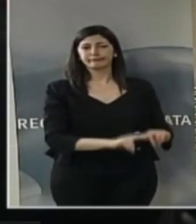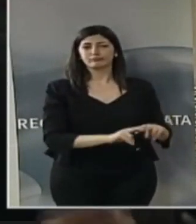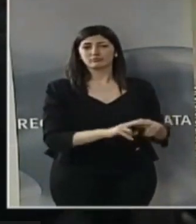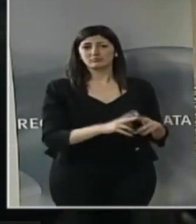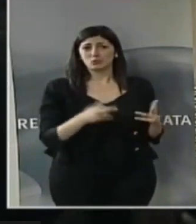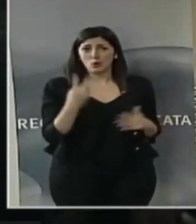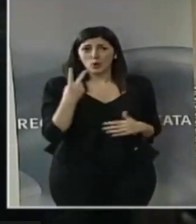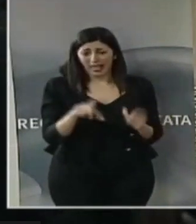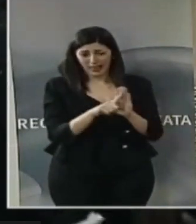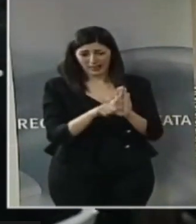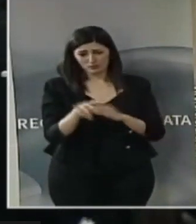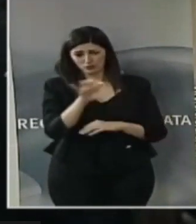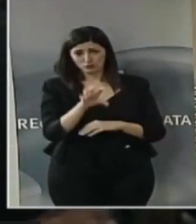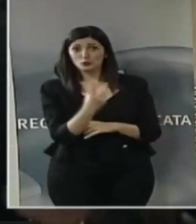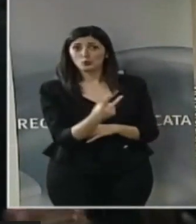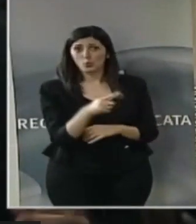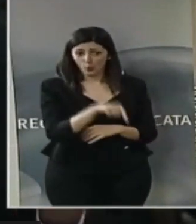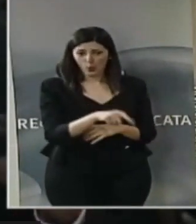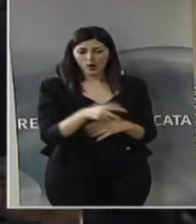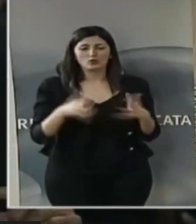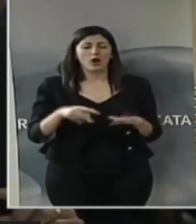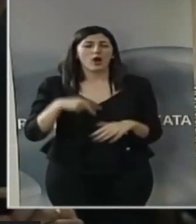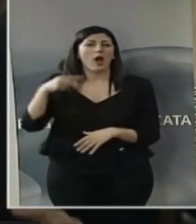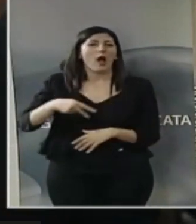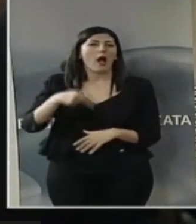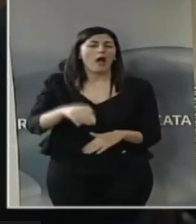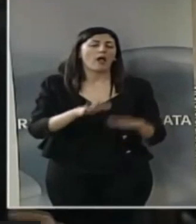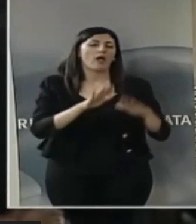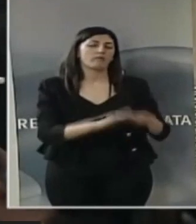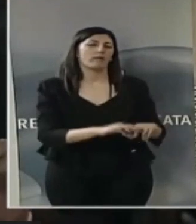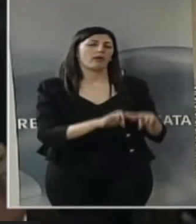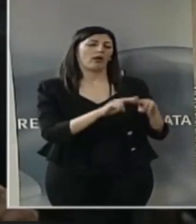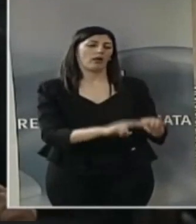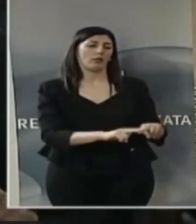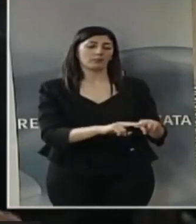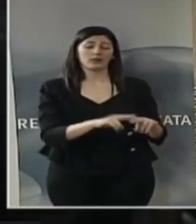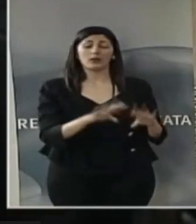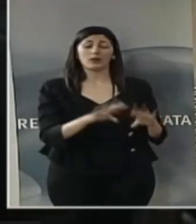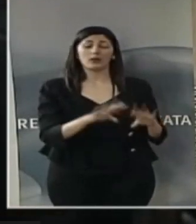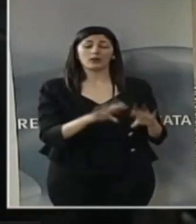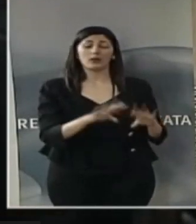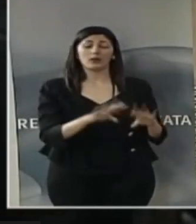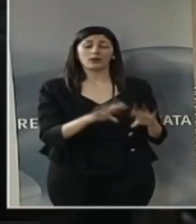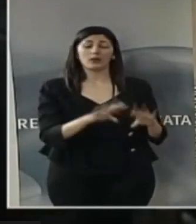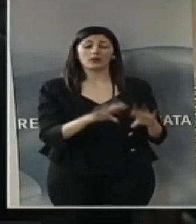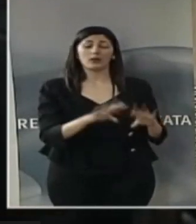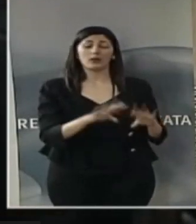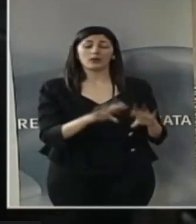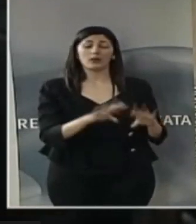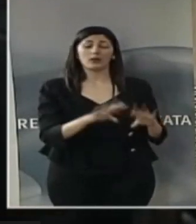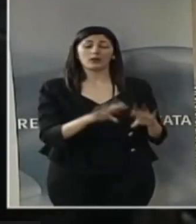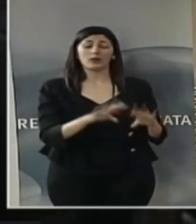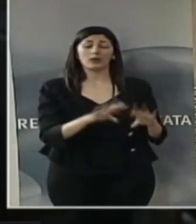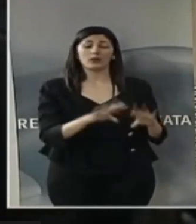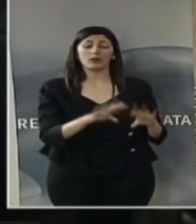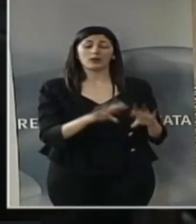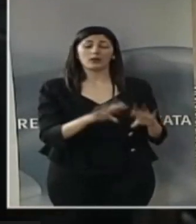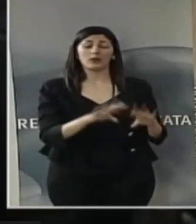regionali, che stanno lì ferme da anni e che hanno protagonista esattamente il dipendimento.